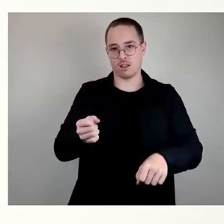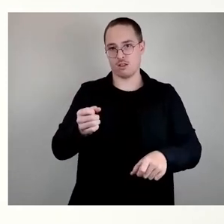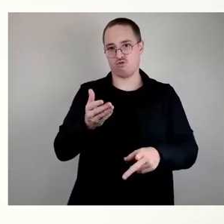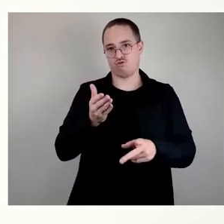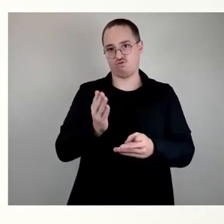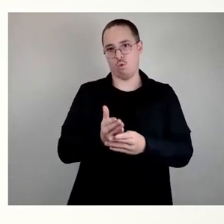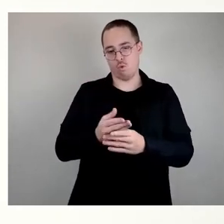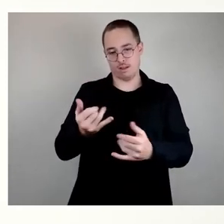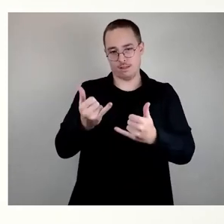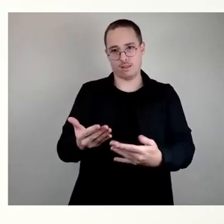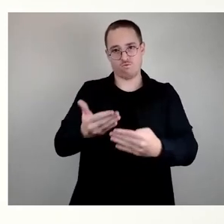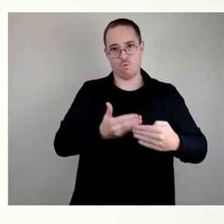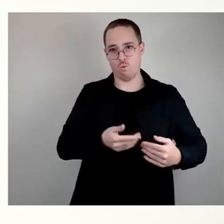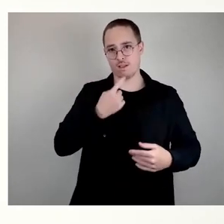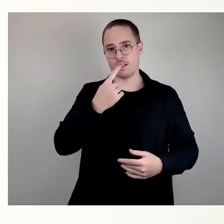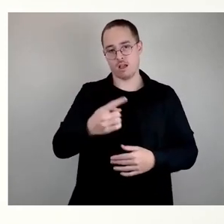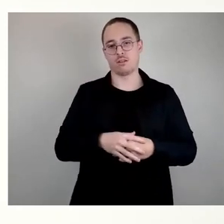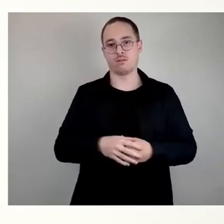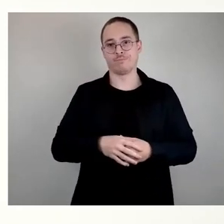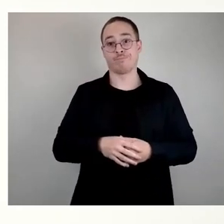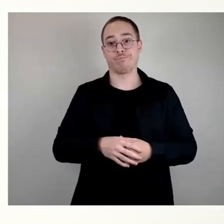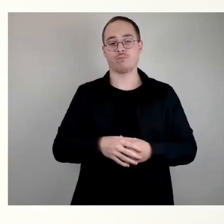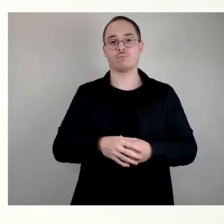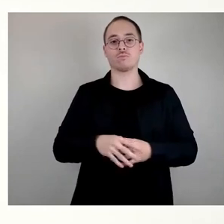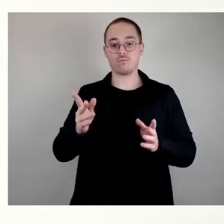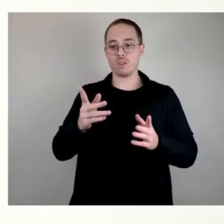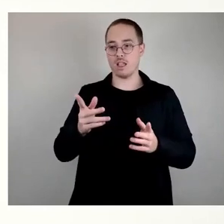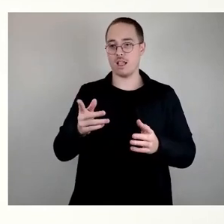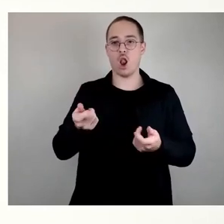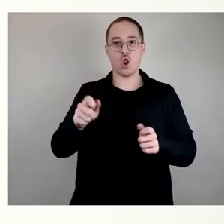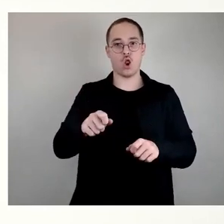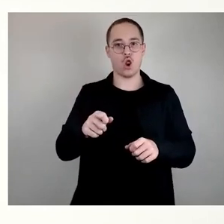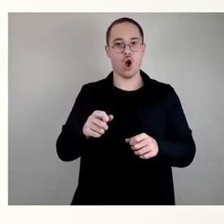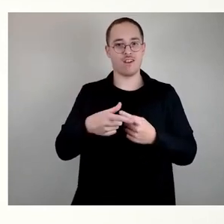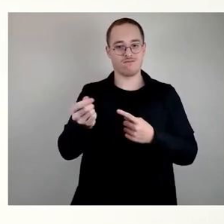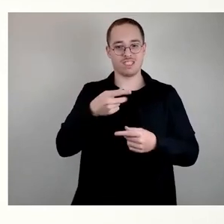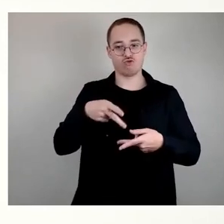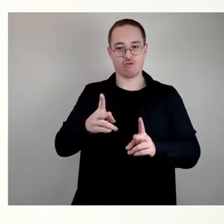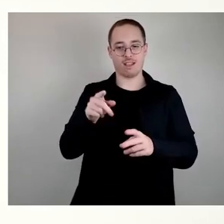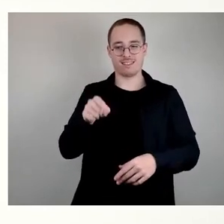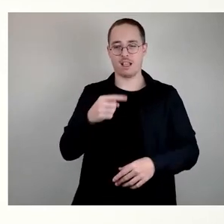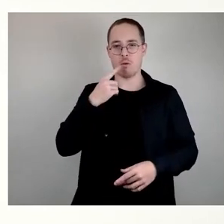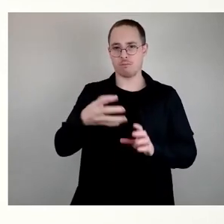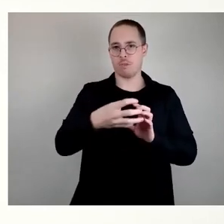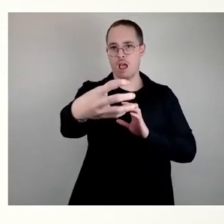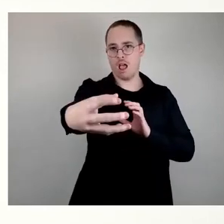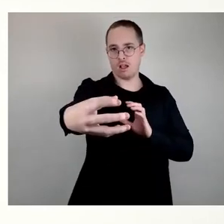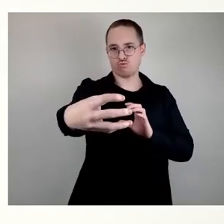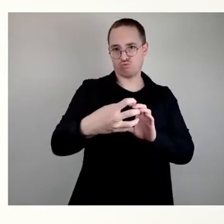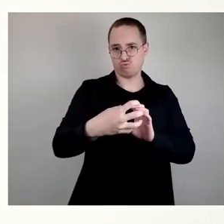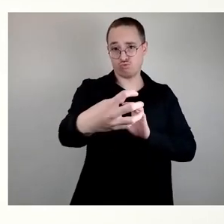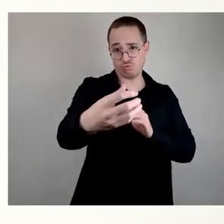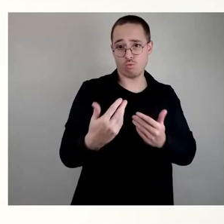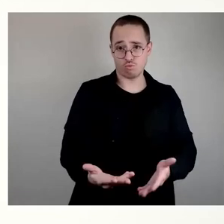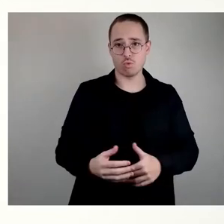-Talstraße hat ja eine gewisse Länge, ist schon genannt worden, und hat Abschnitte, die schon saniert sind oder die in wesentlich besserem Zustand sind, als über den wir